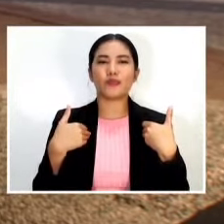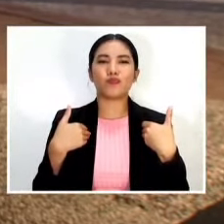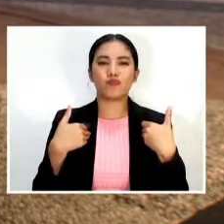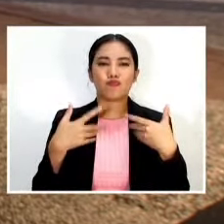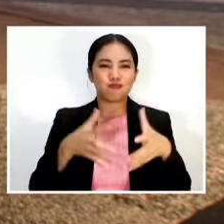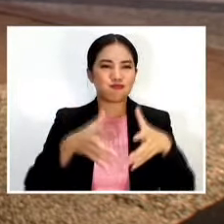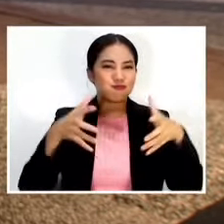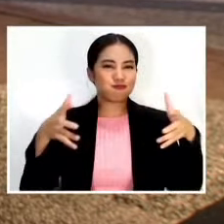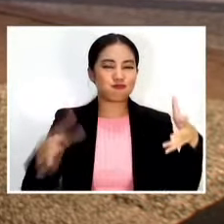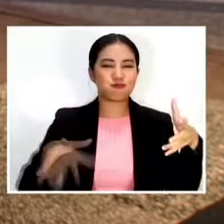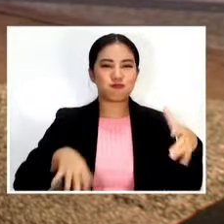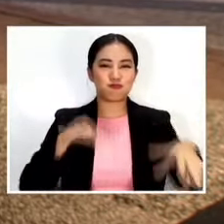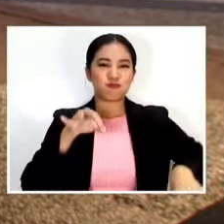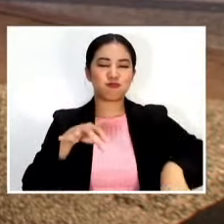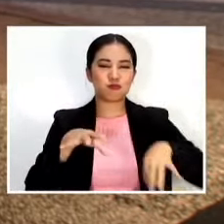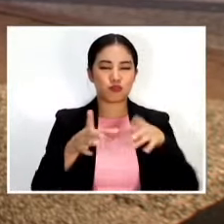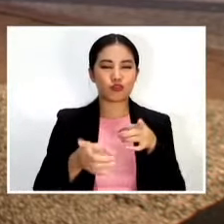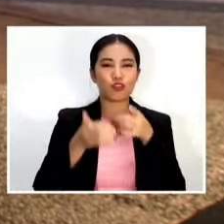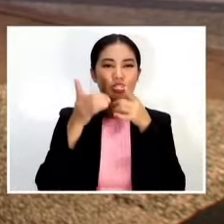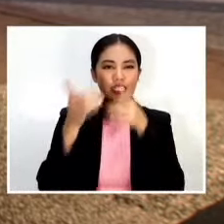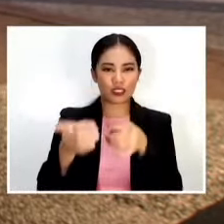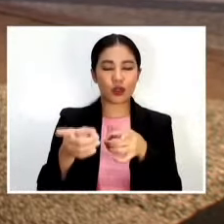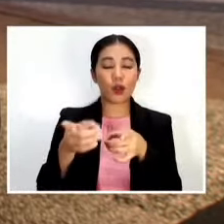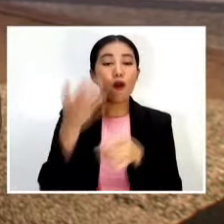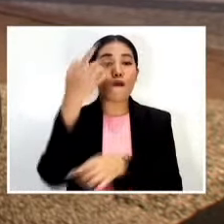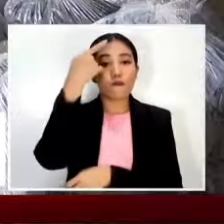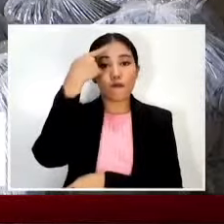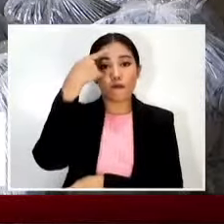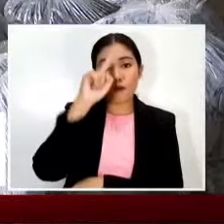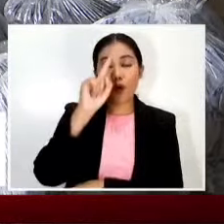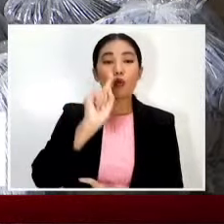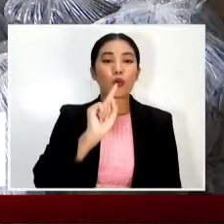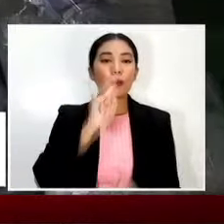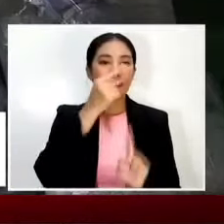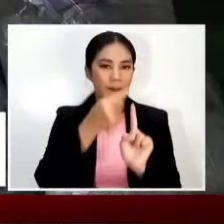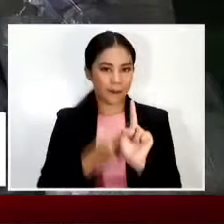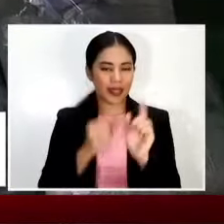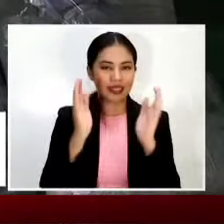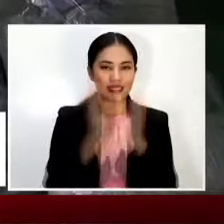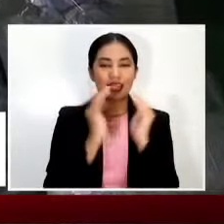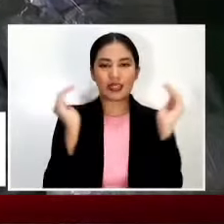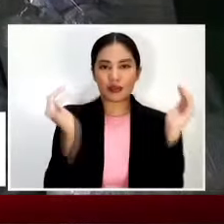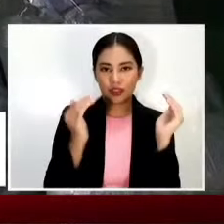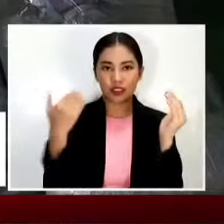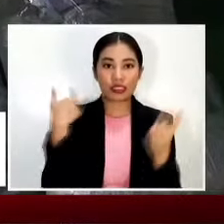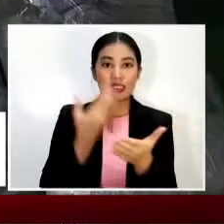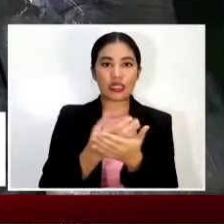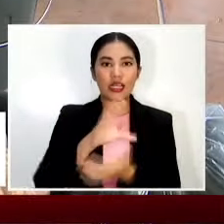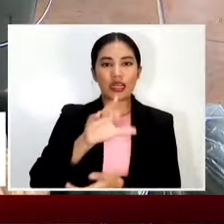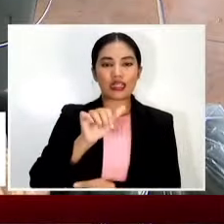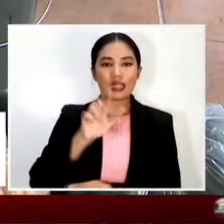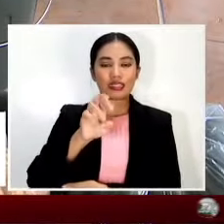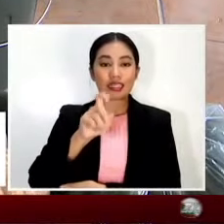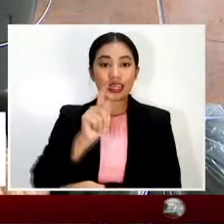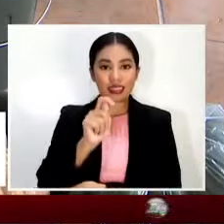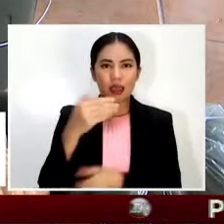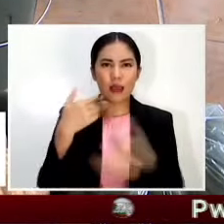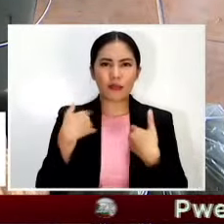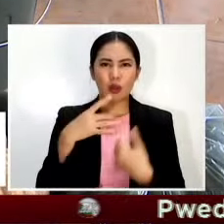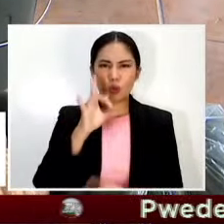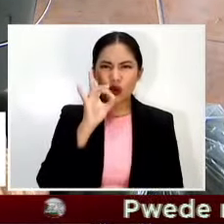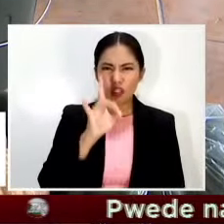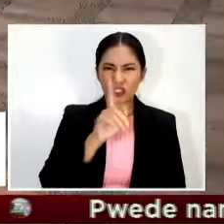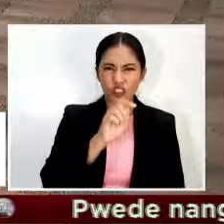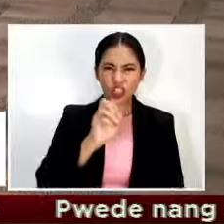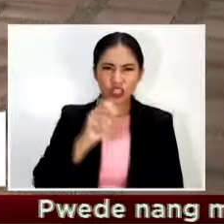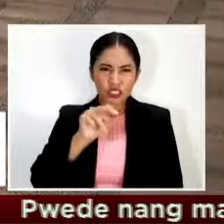Maginhawa Community Pantry Dumating sa Claret Community Pantry ang walong toneladong gulay mula sa mga magsasaka sa Northern